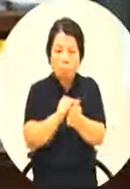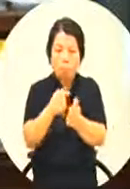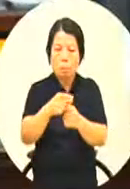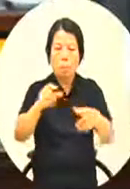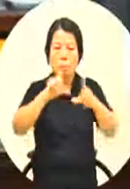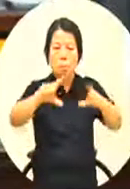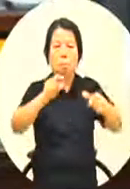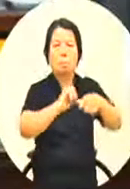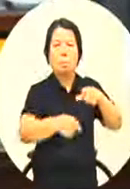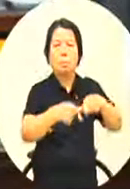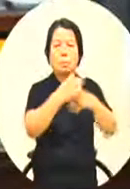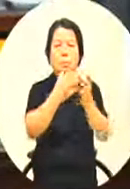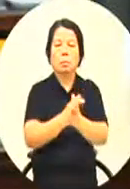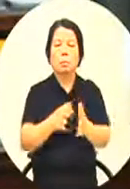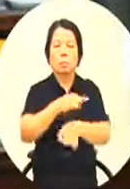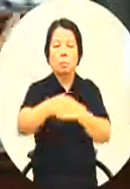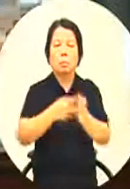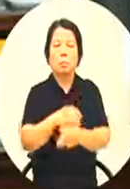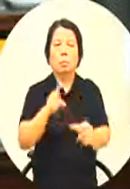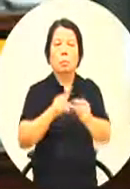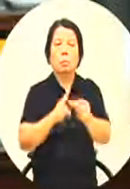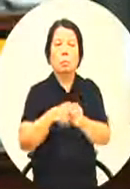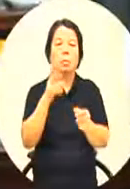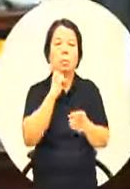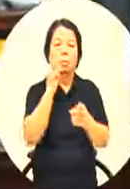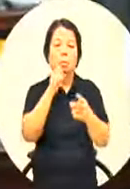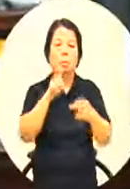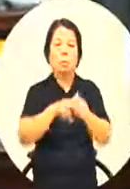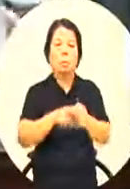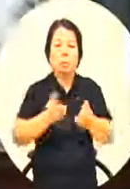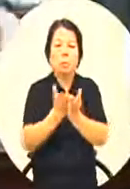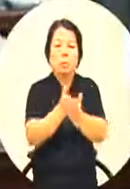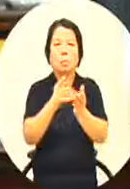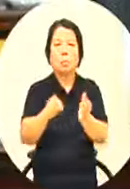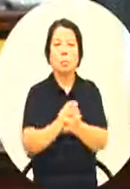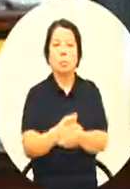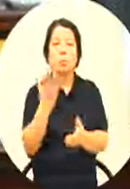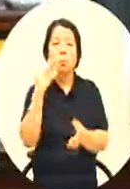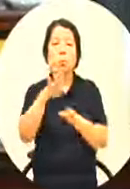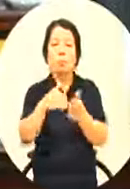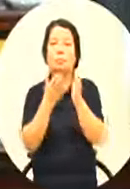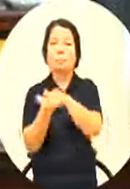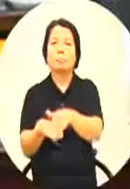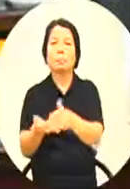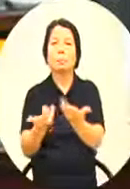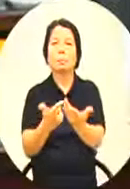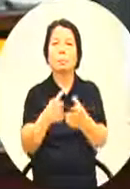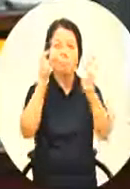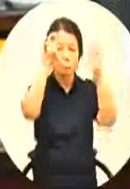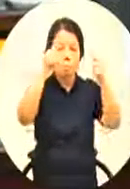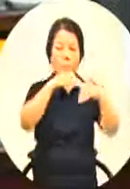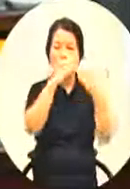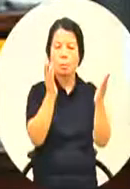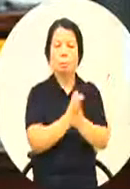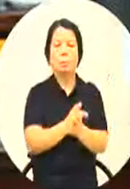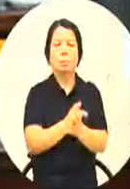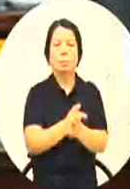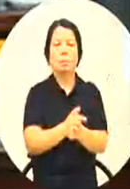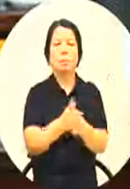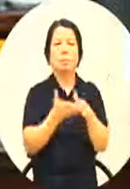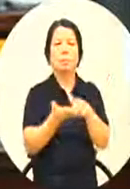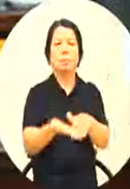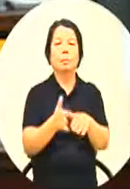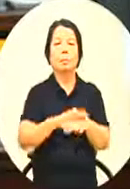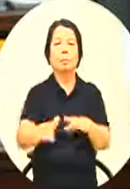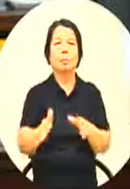公司撑着我们的经济中钢中传几个大他们说高雄也是更弱本来就更弱